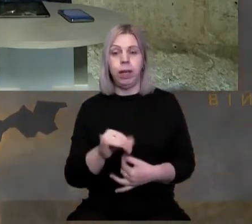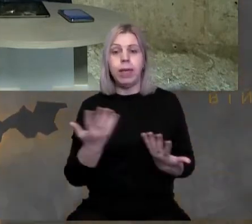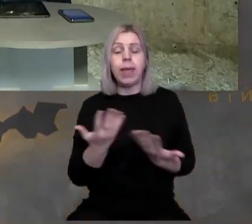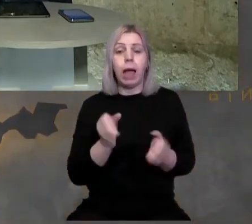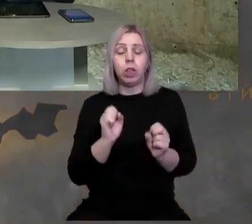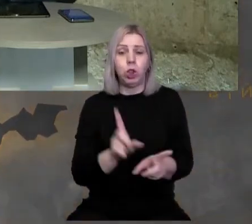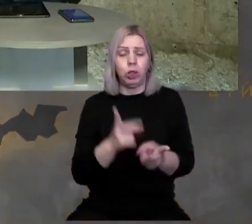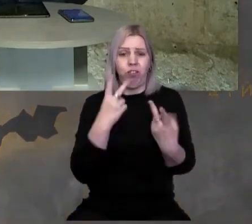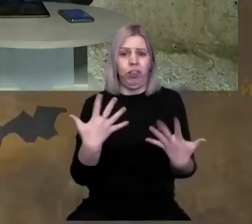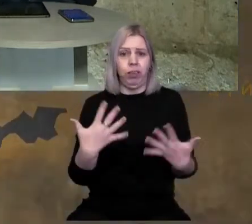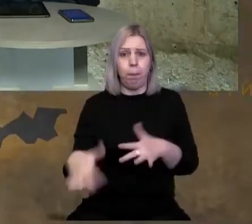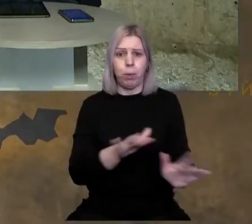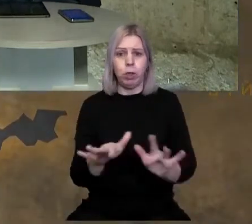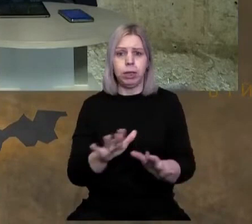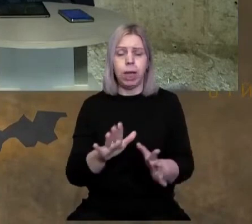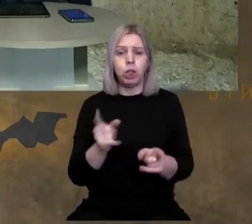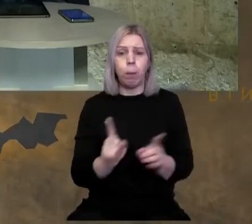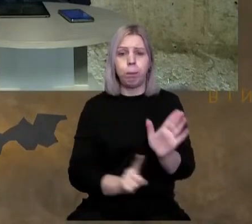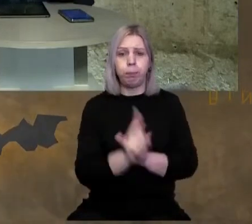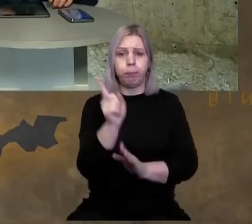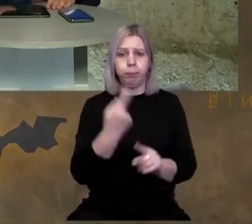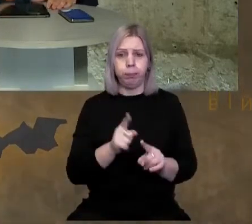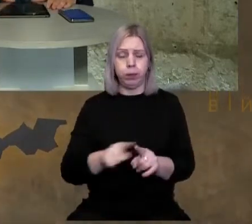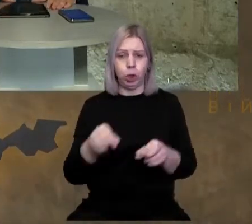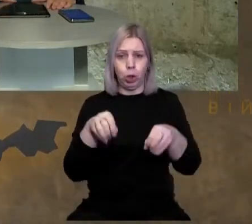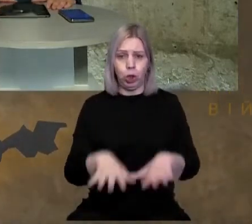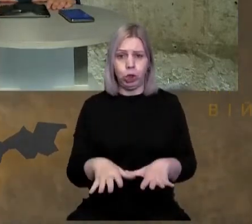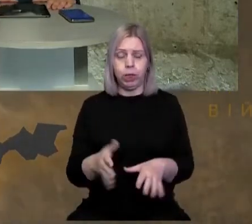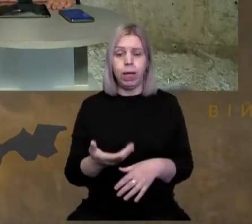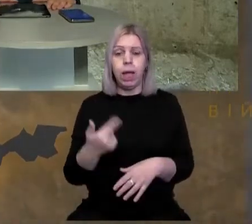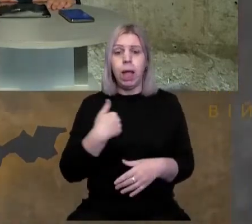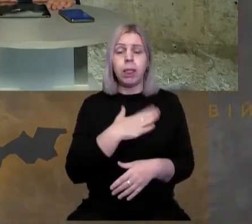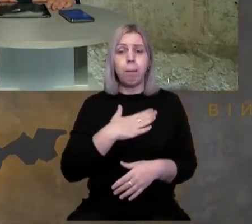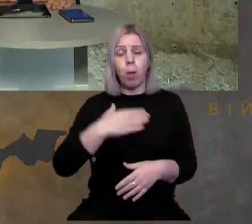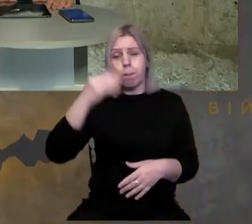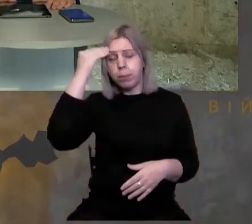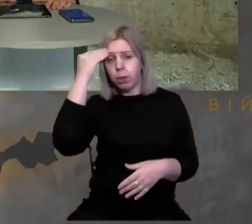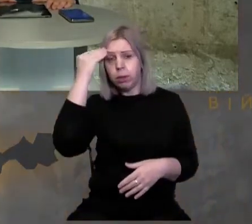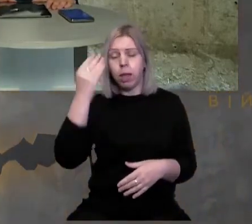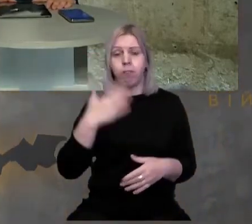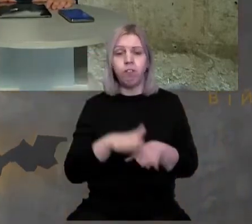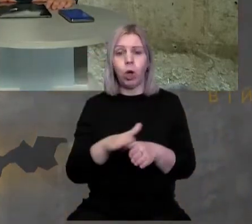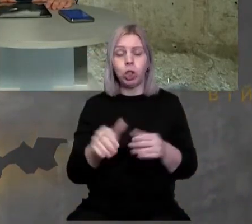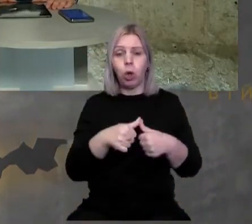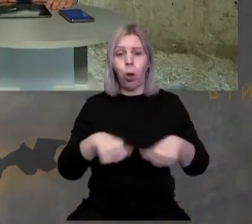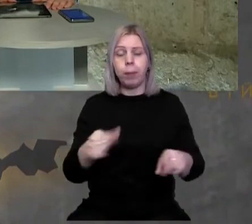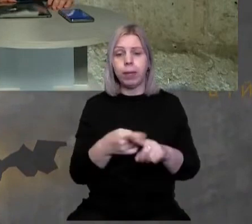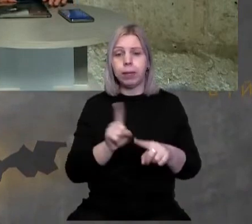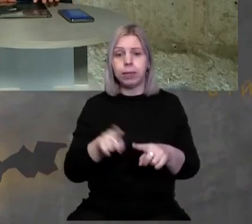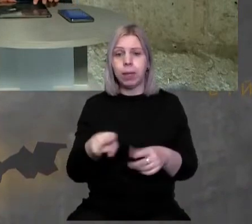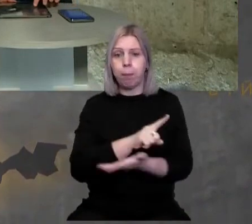Як має виглядати процес, аби перезапустити це рішення? На мою думку, виконавчий комітет